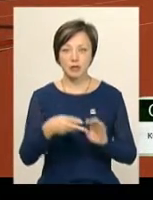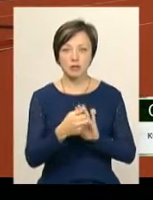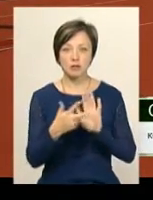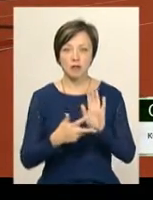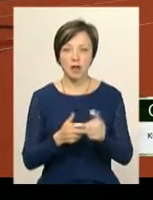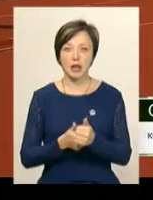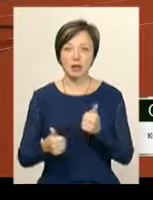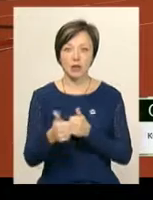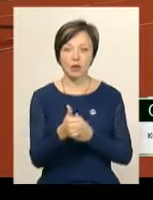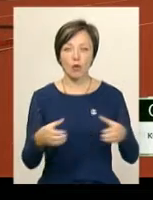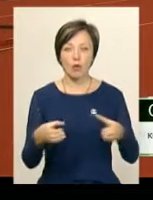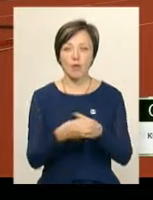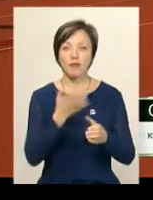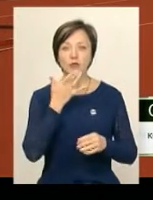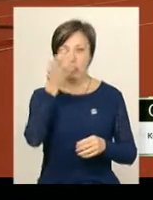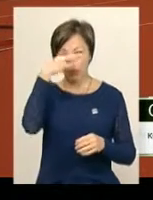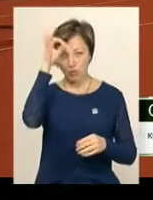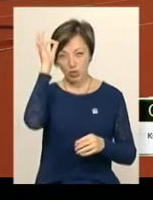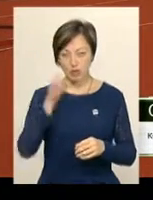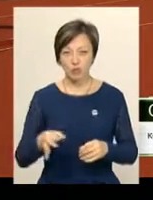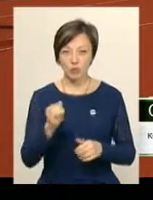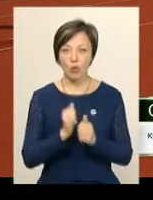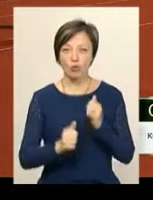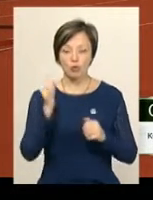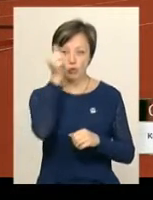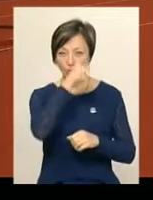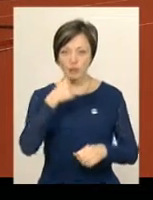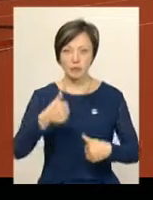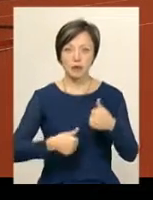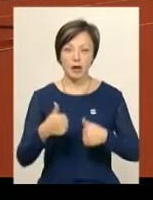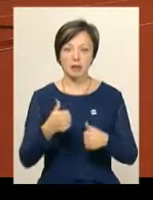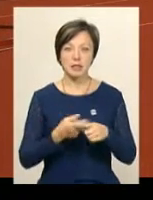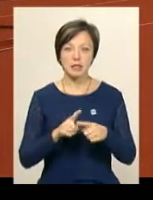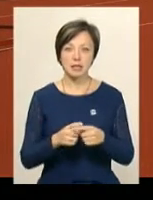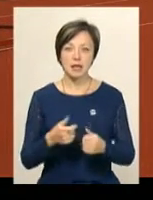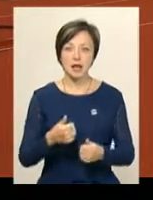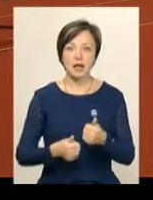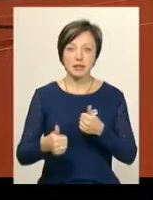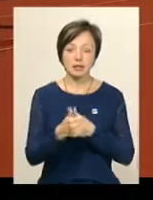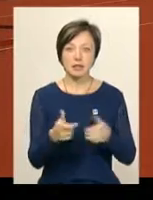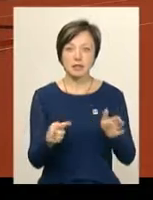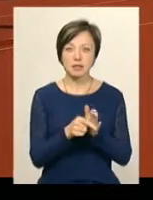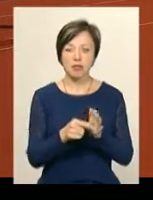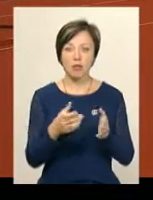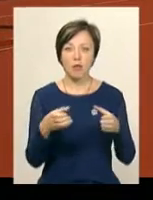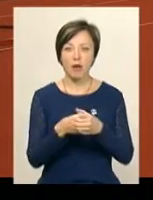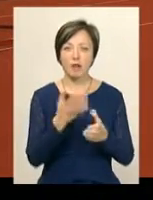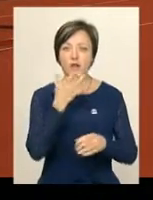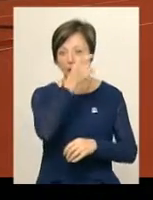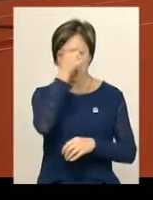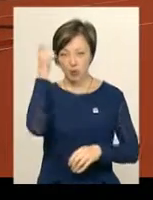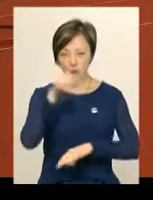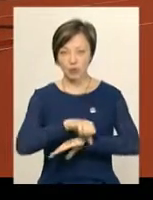лідерує команда Національної поліції в області, яка чи не кожного року змагається за це лідерство із командою Національної академії Державної